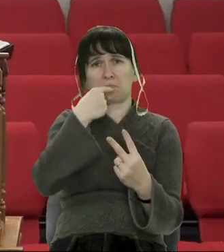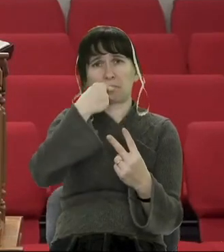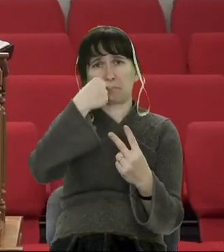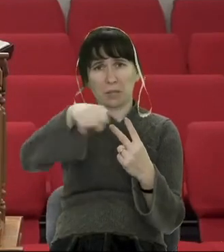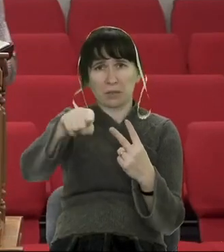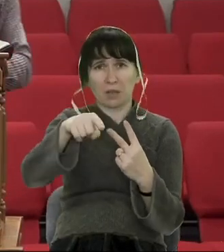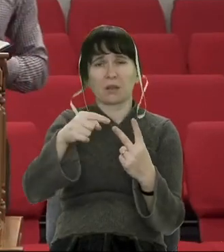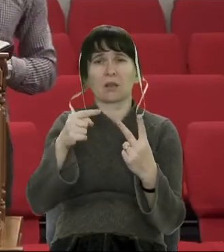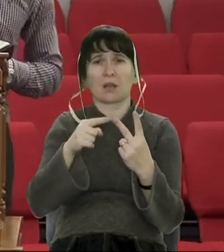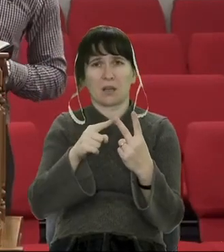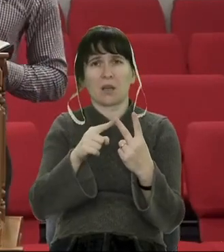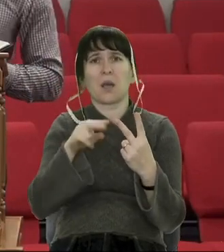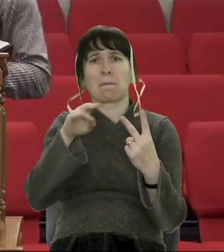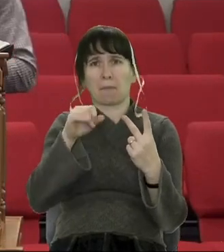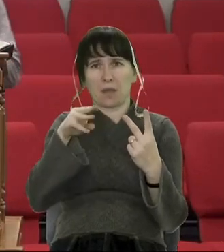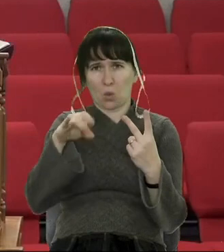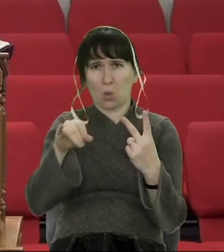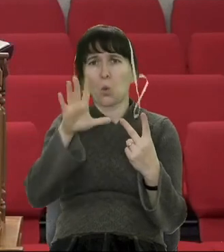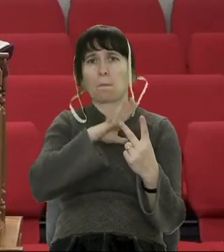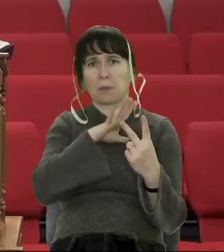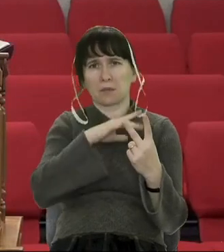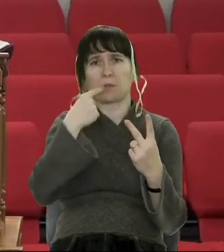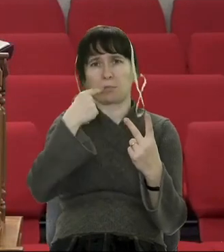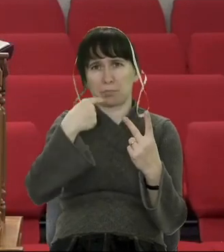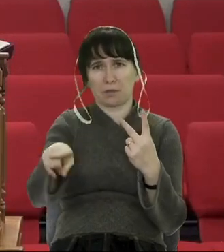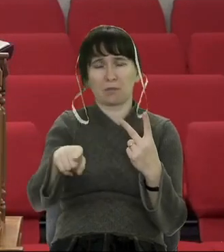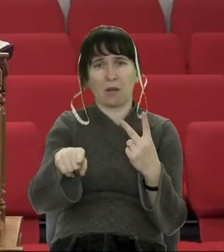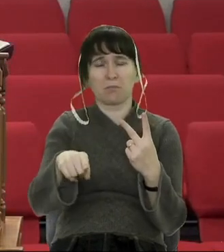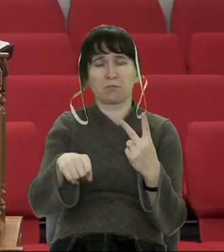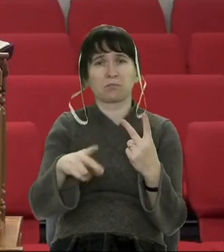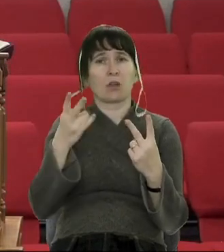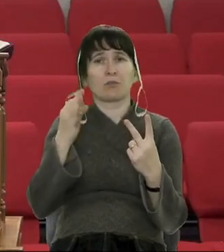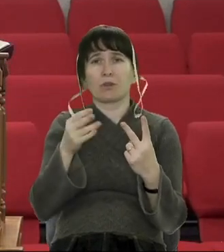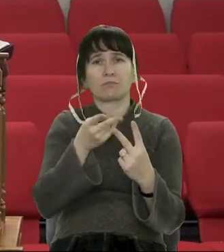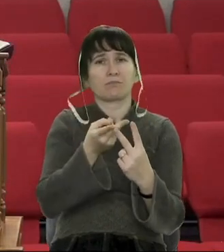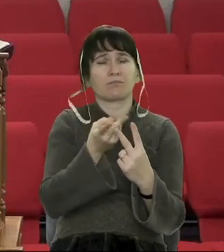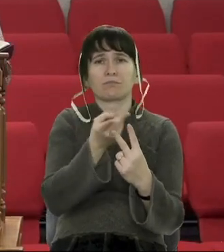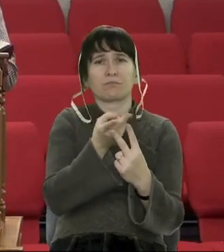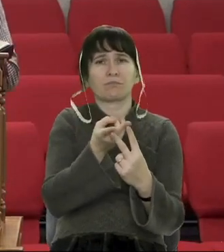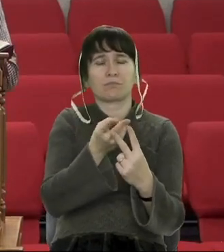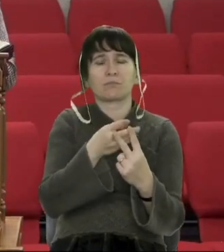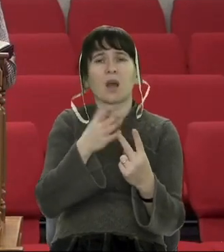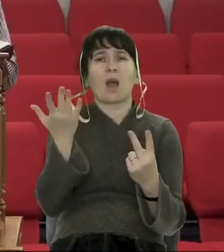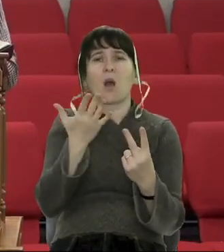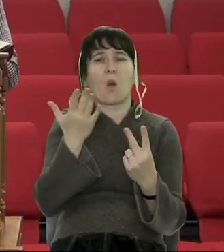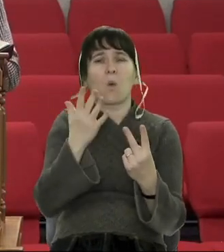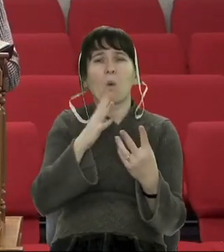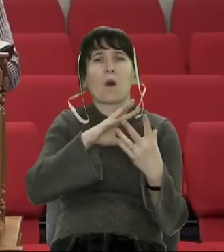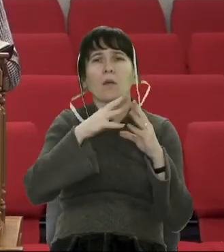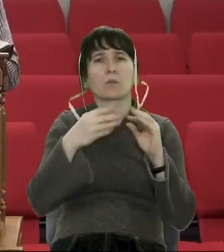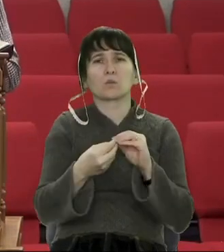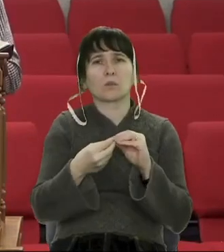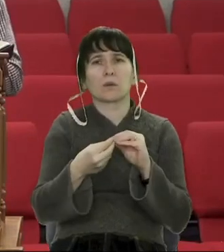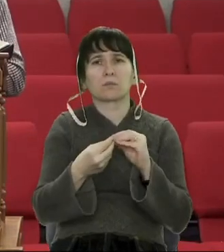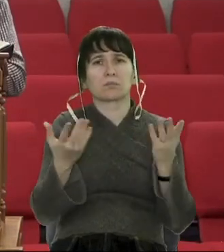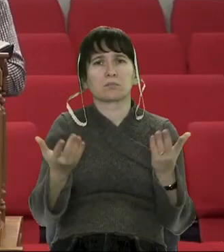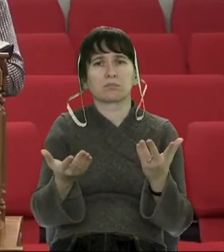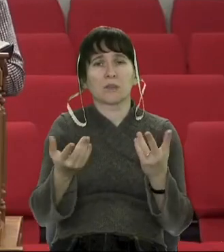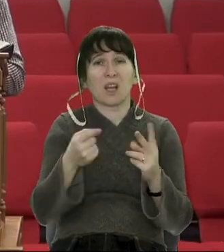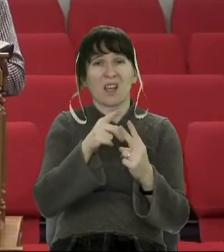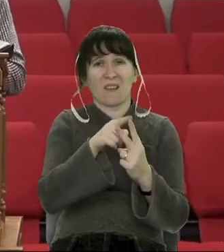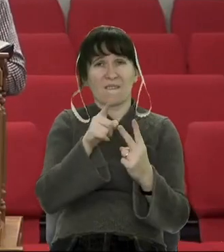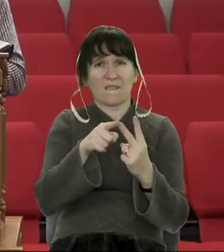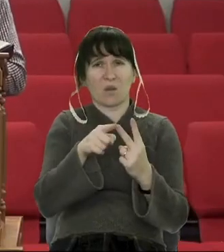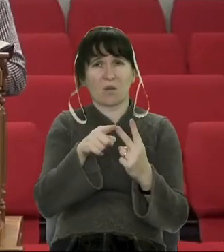Але кінець цих двох людей зовсім різний. Зовсім різний. Двоє людей причинили велику біль